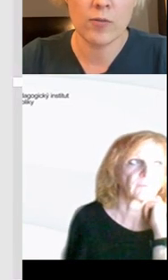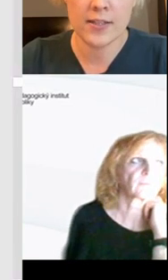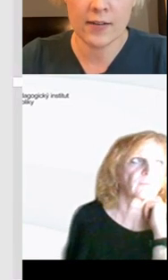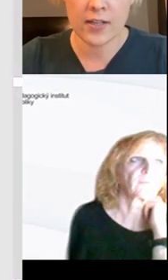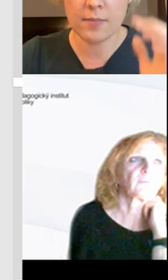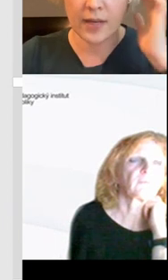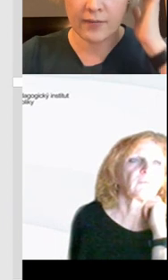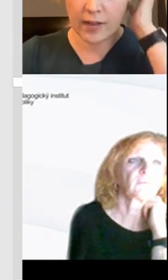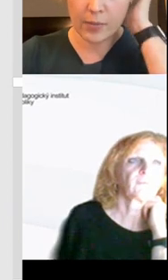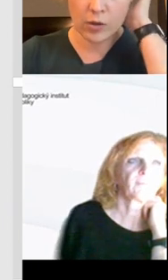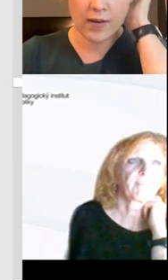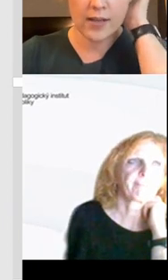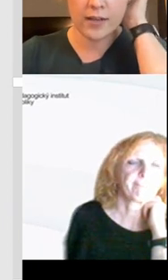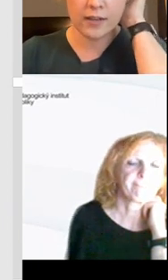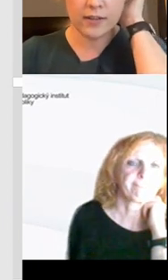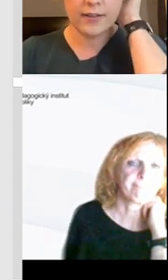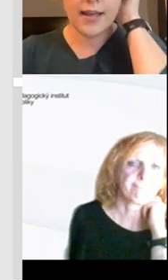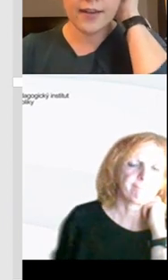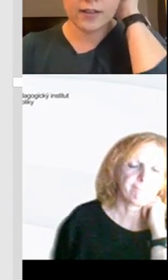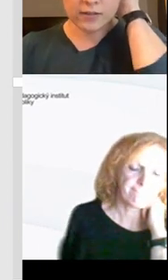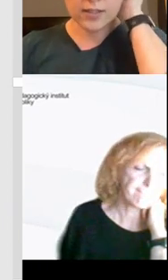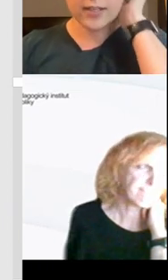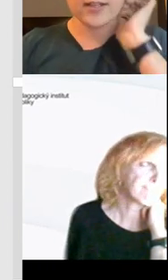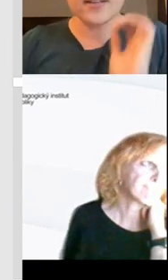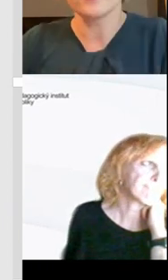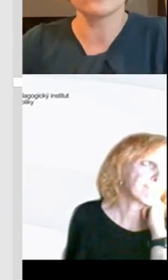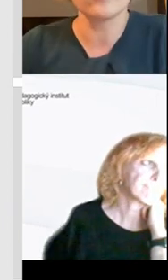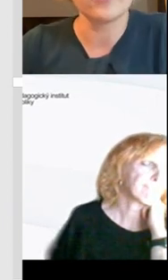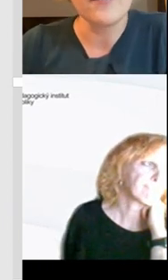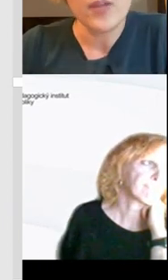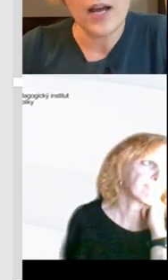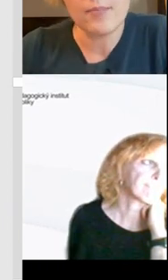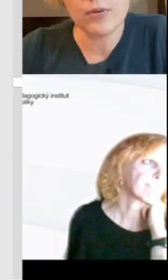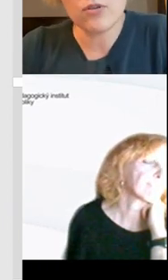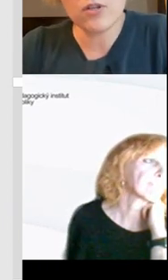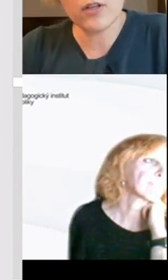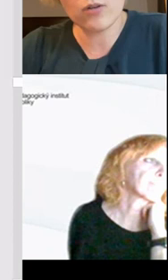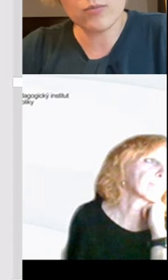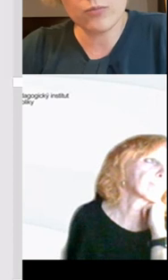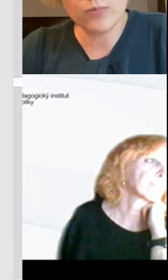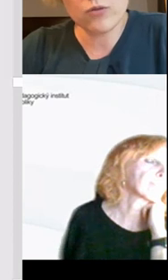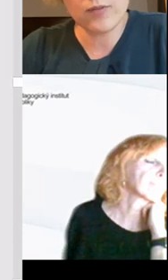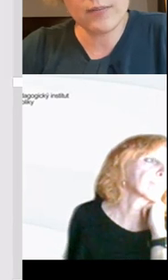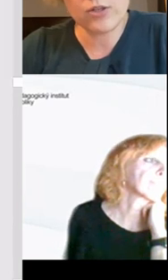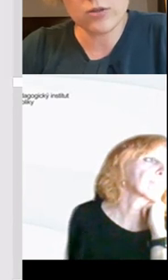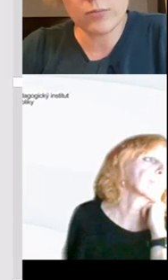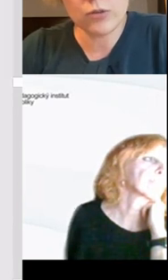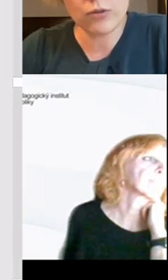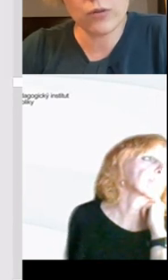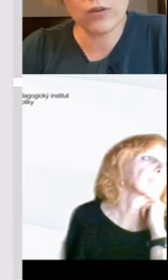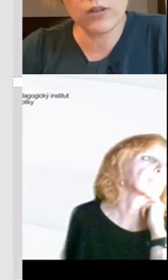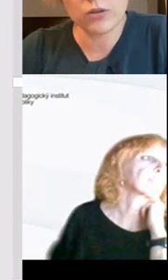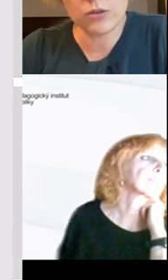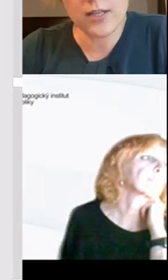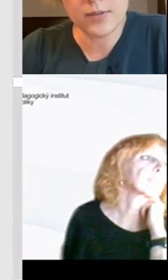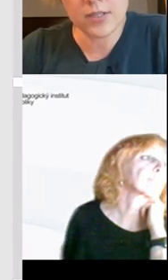Je to stanovování zavádění pravidel pro chování nejen z digitální technologií, ale protože děti na druhém stupni už velmi často